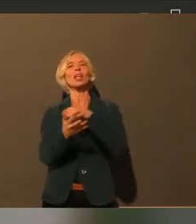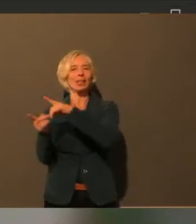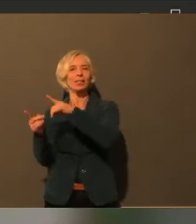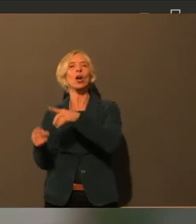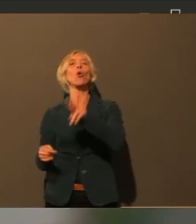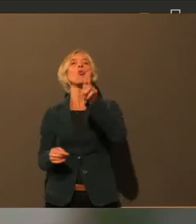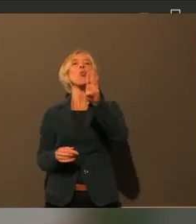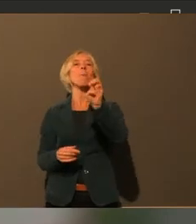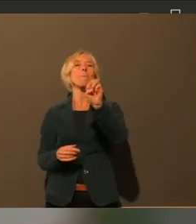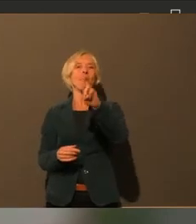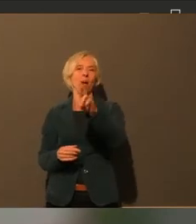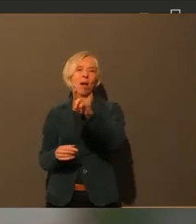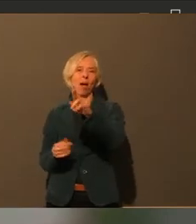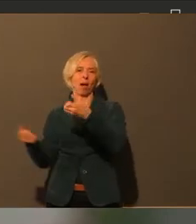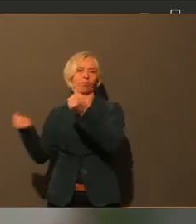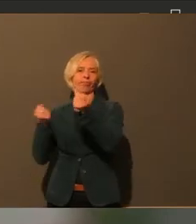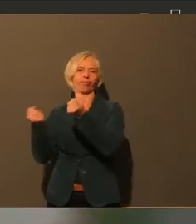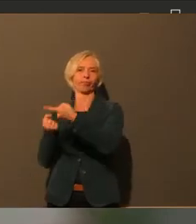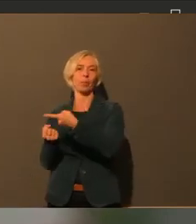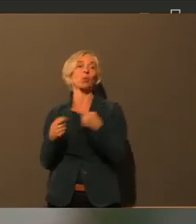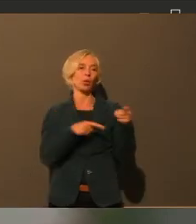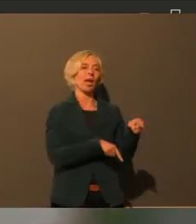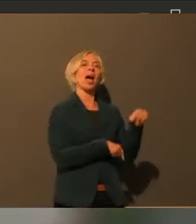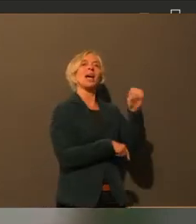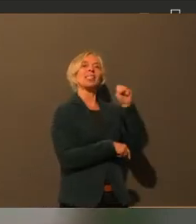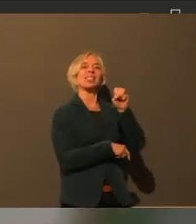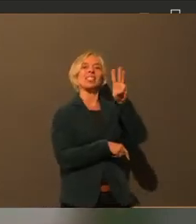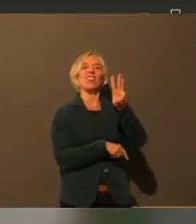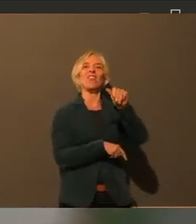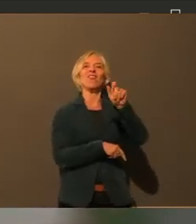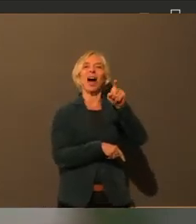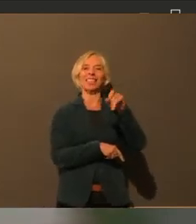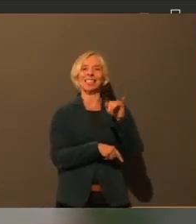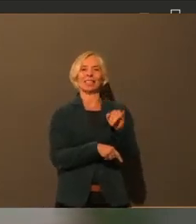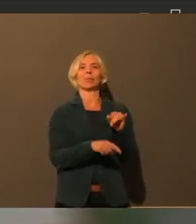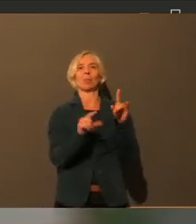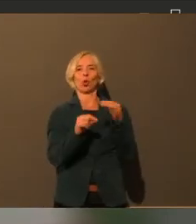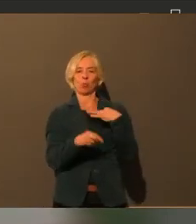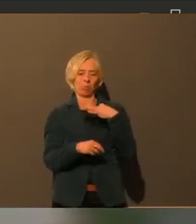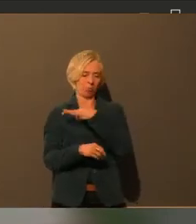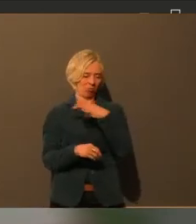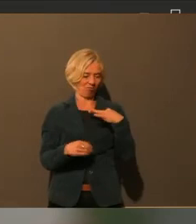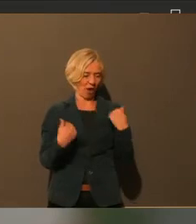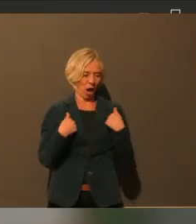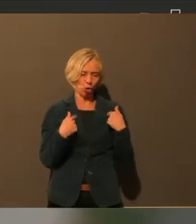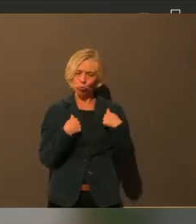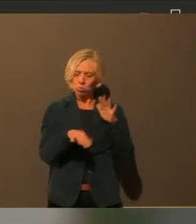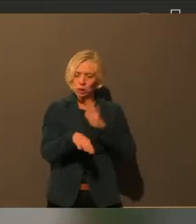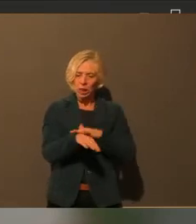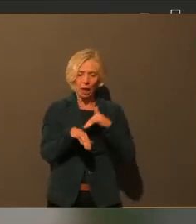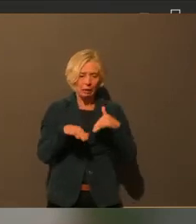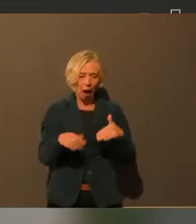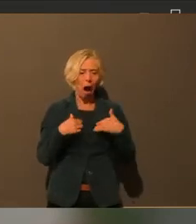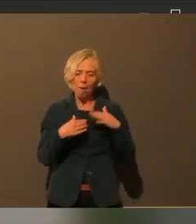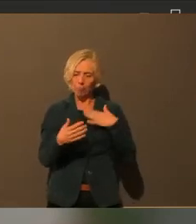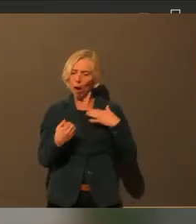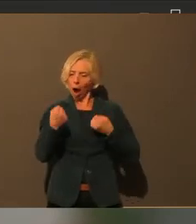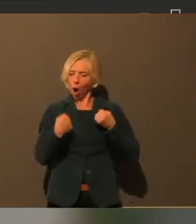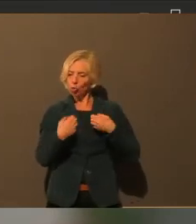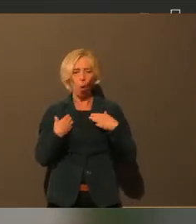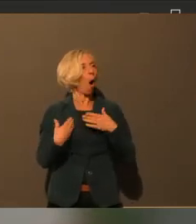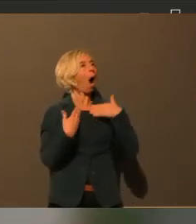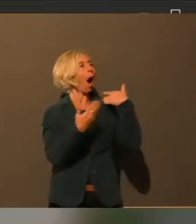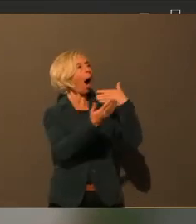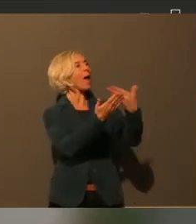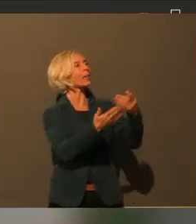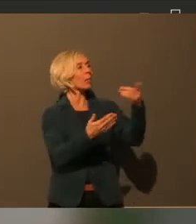ihr Fahrzeug zur Verfügung stellen, um Leute von A nach B eben auch mit zu transportieren. Und der